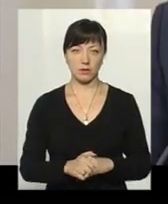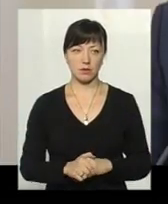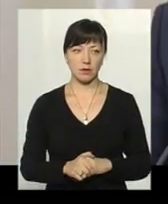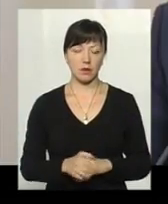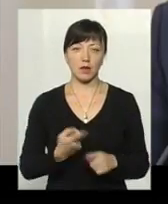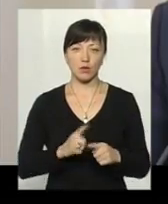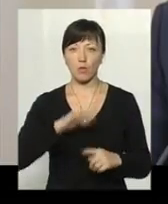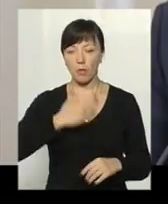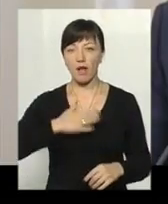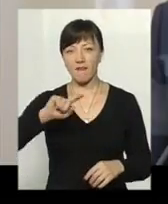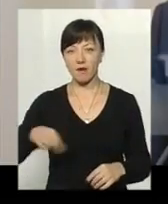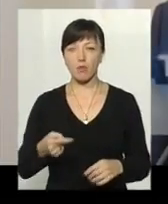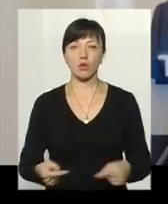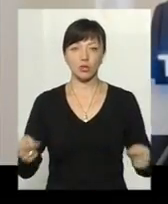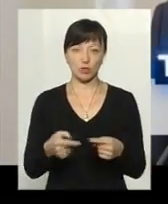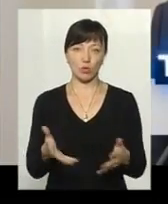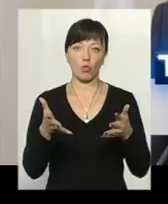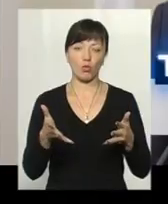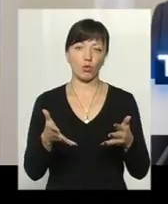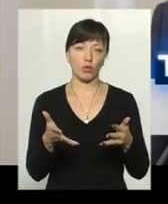Тому моя вимога є абсолютно чіткою.